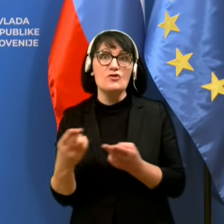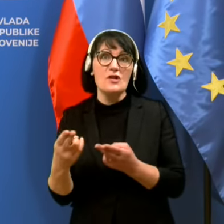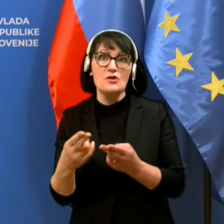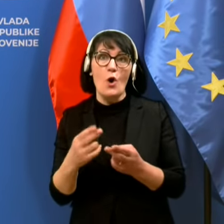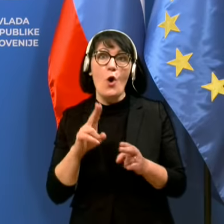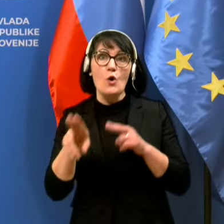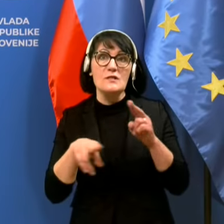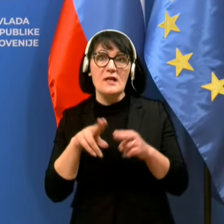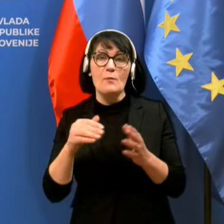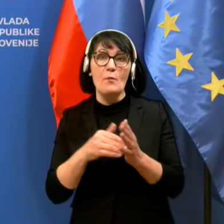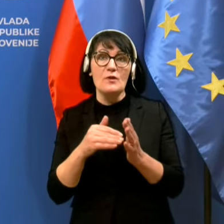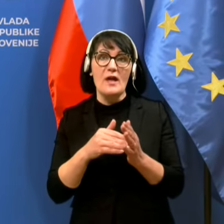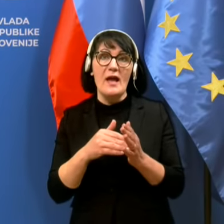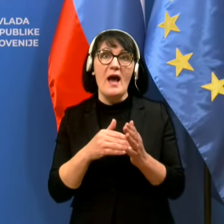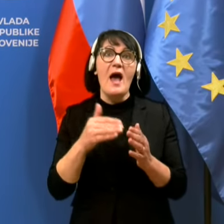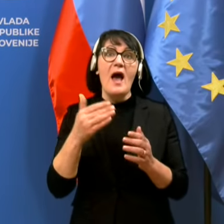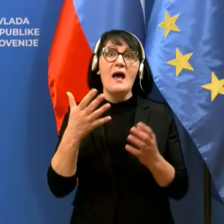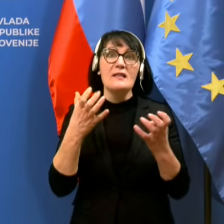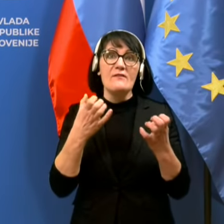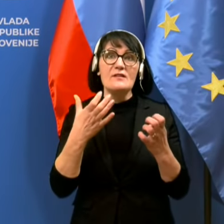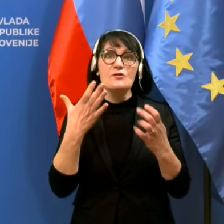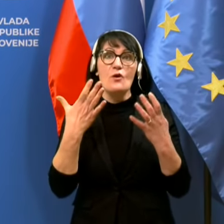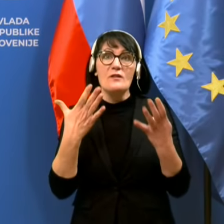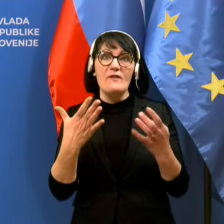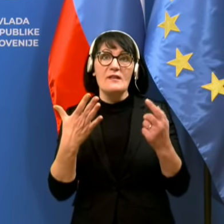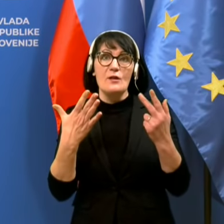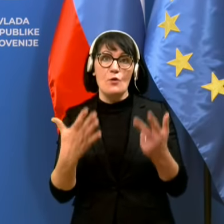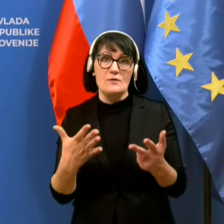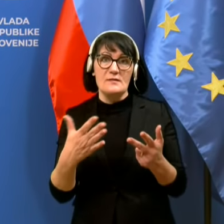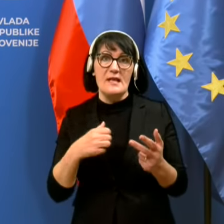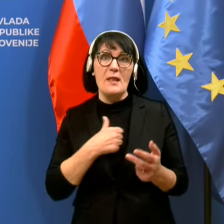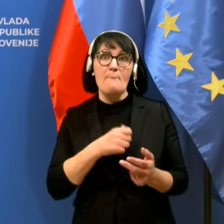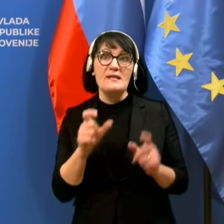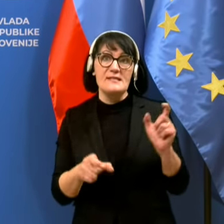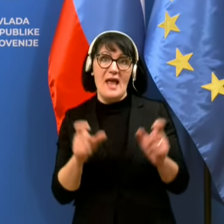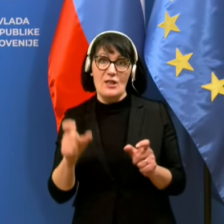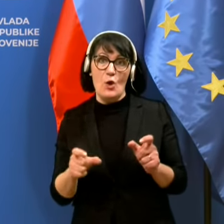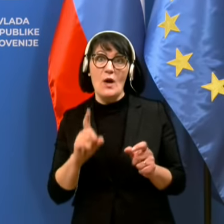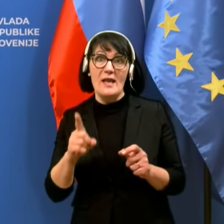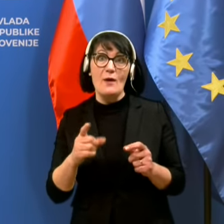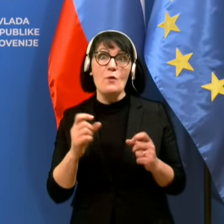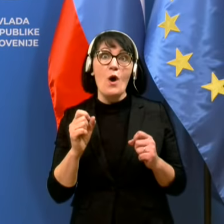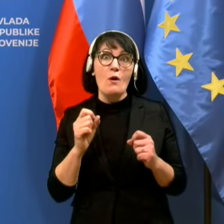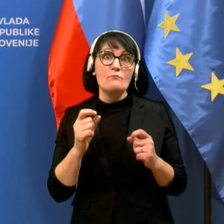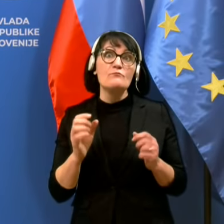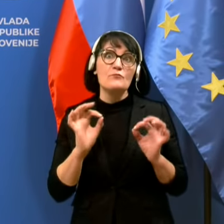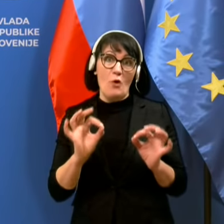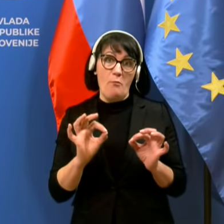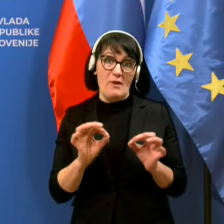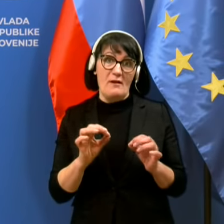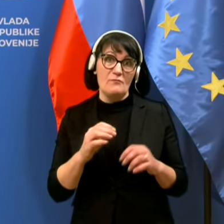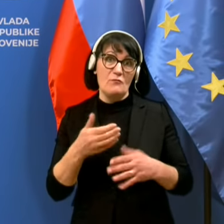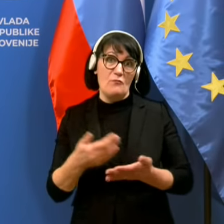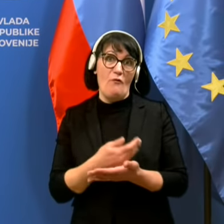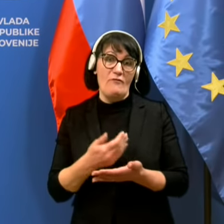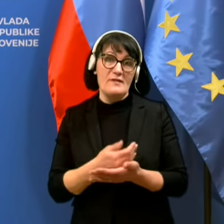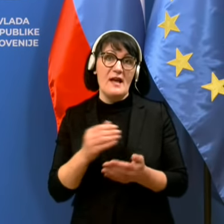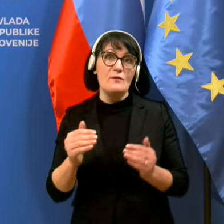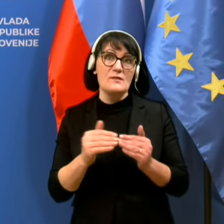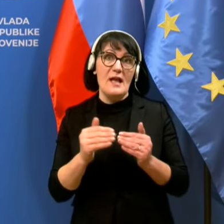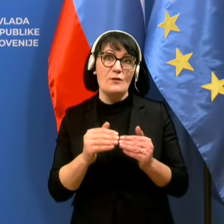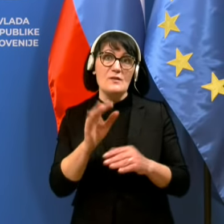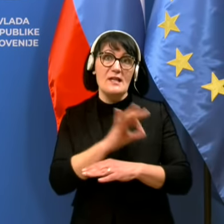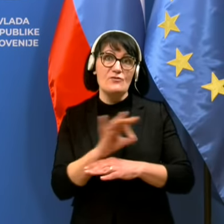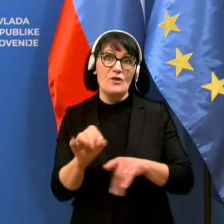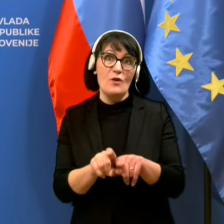989 pacijentov, kar je zagotova spodbudna vest in v skladu z načrtom, ki je bil prej viden na vaših